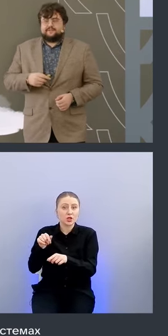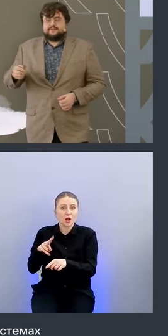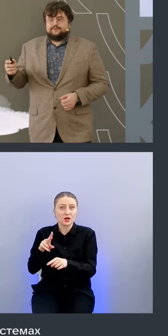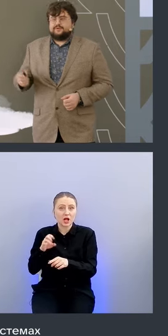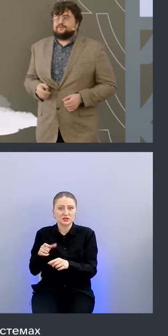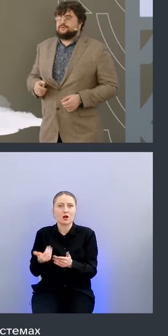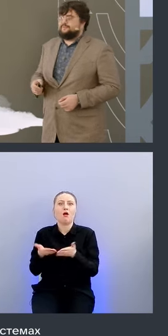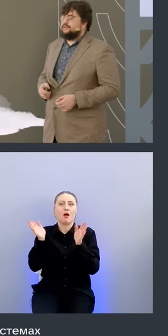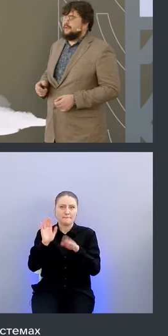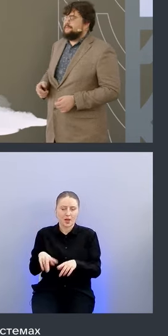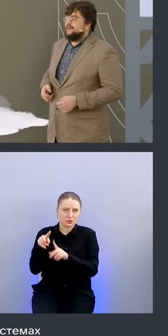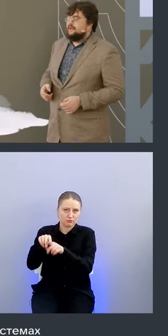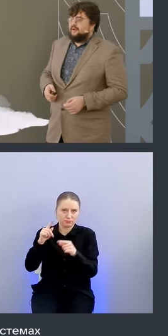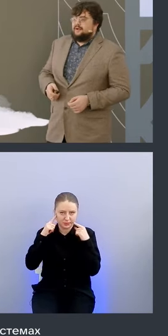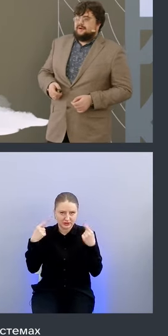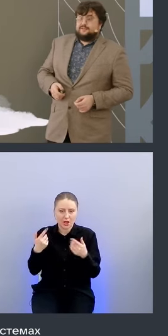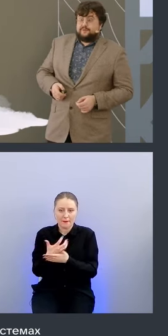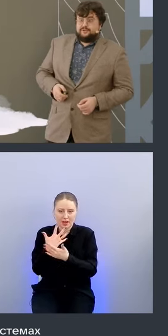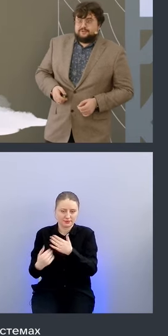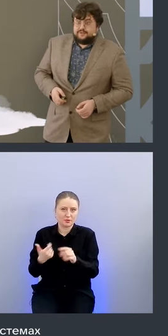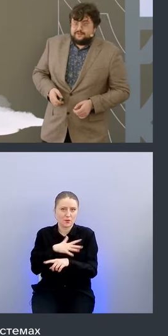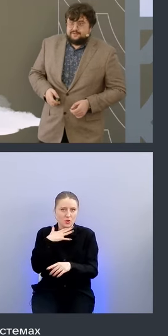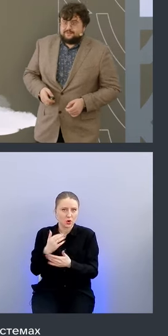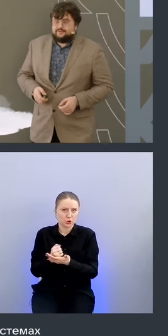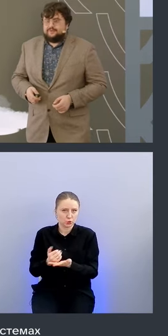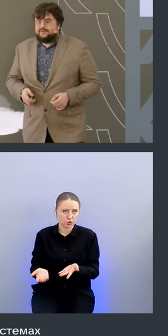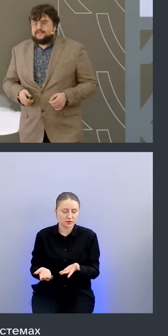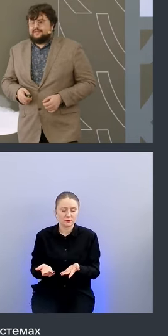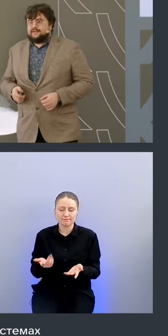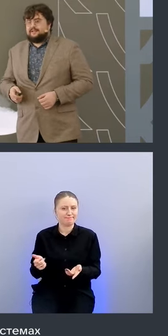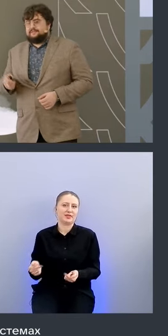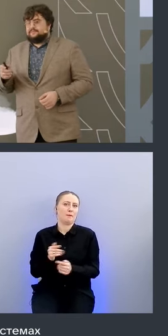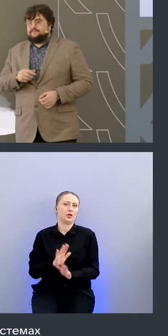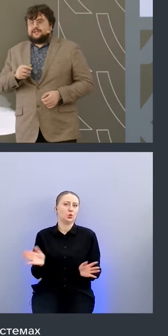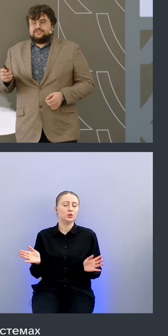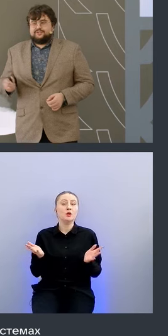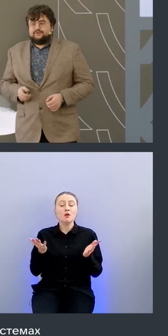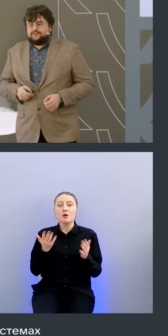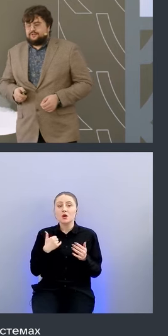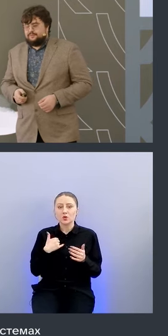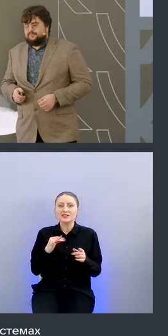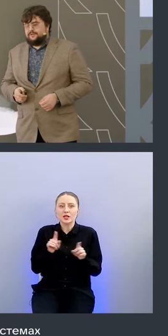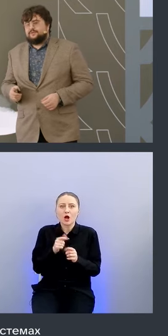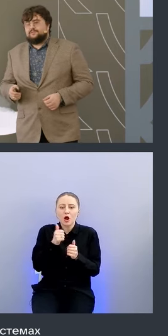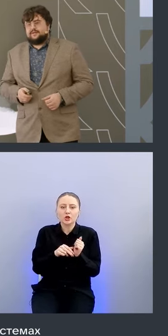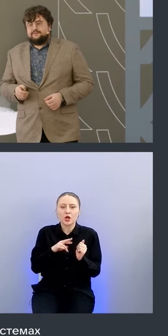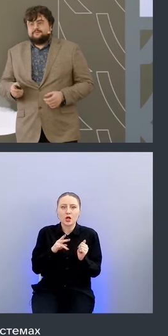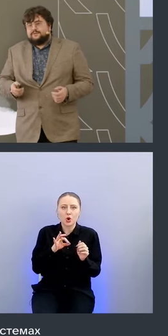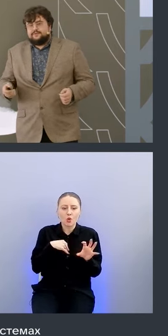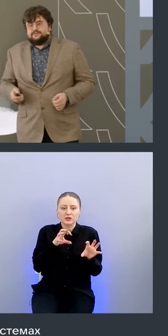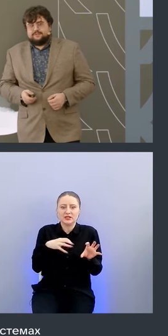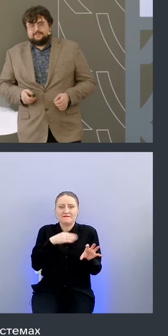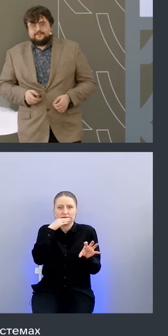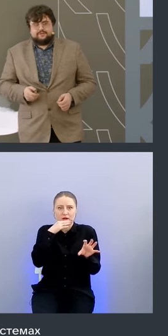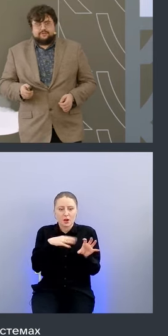опять отбедается много ресурсов окей а не пойдет но у нас и так там каждое ядро на счету мы не можем так мы